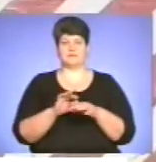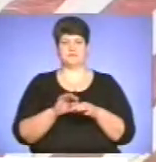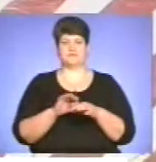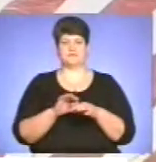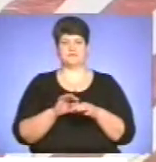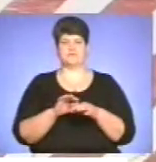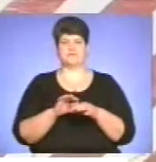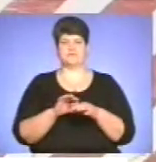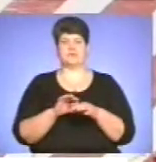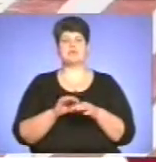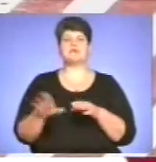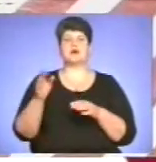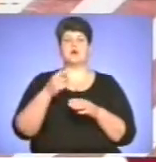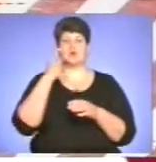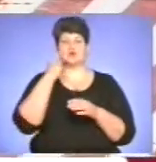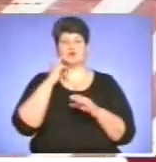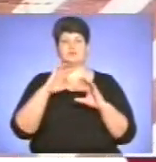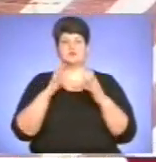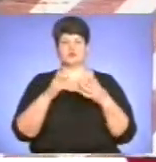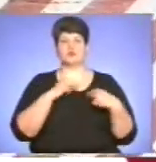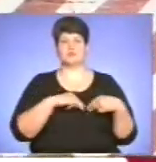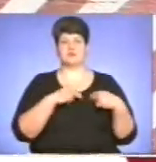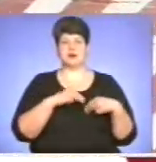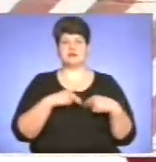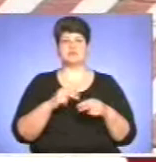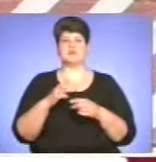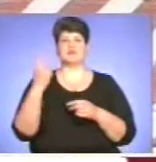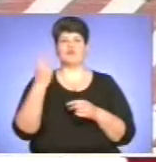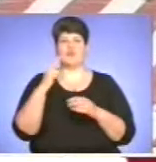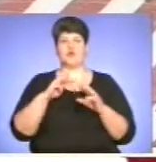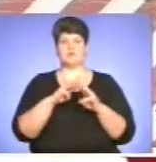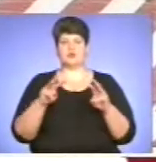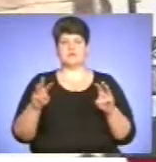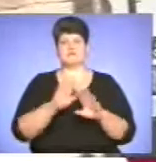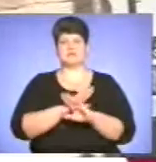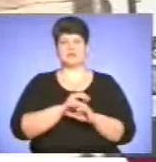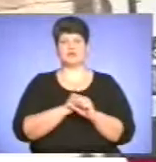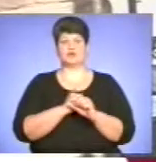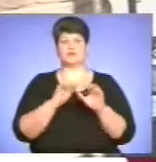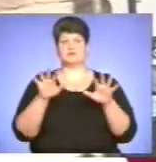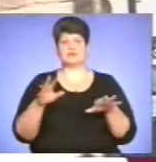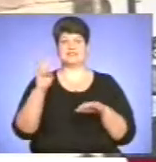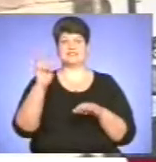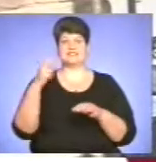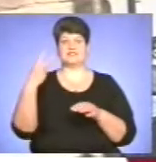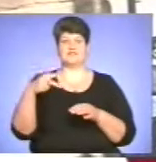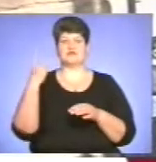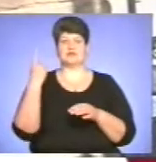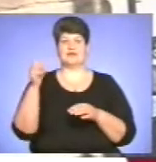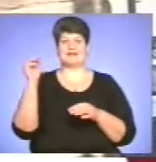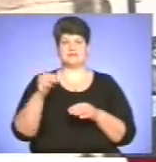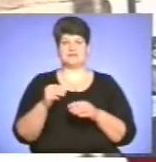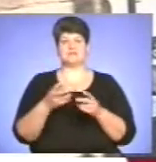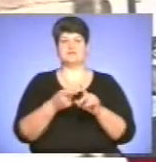За оцінкою Міжнародної організації праці, з понад 2 мільйонів смертей на робочому місці – 321 тисяча внаслідок